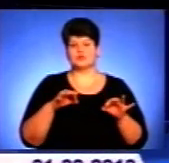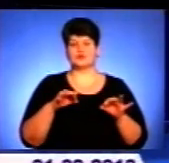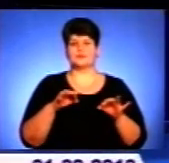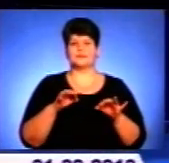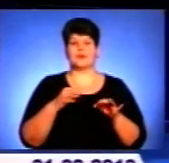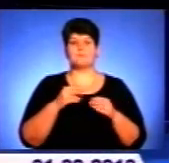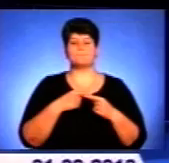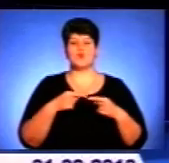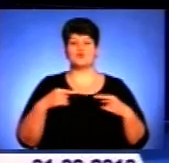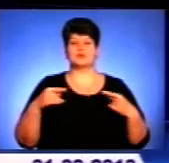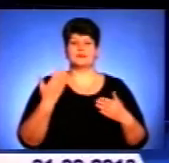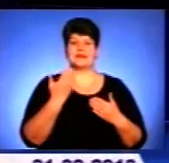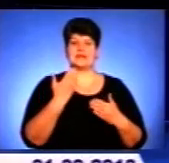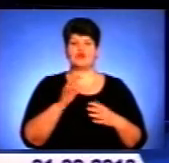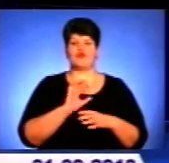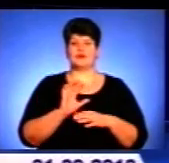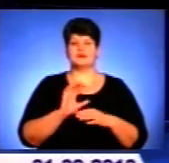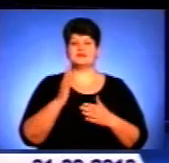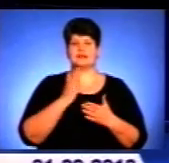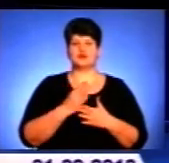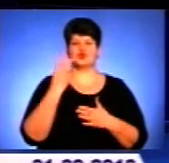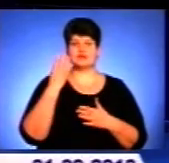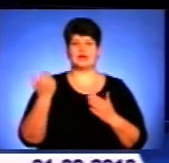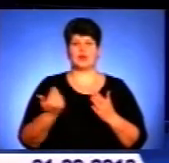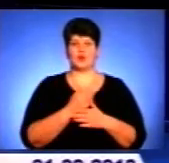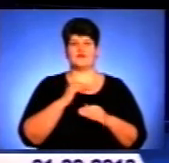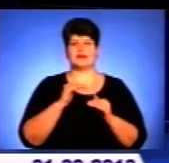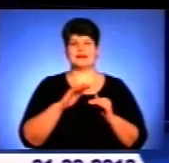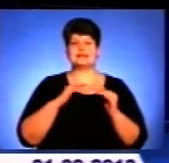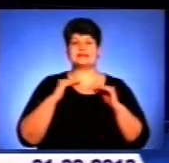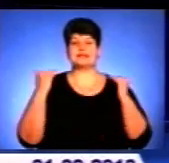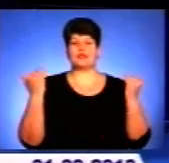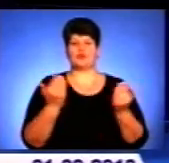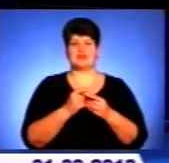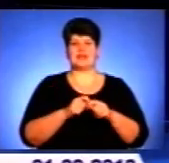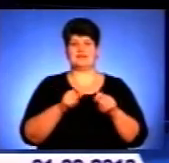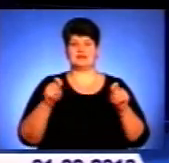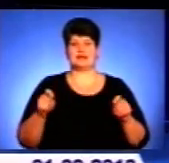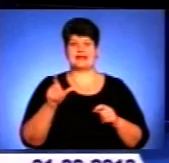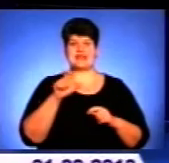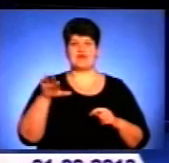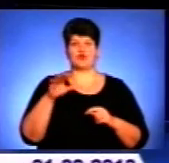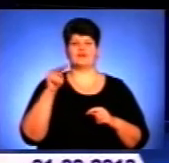продуктами їхнього виробництва обладнані чотири нові стадіони, які відкрились до Євро-2012.